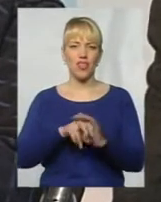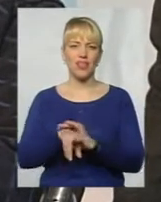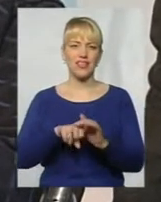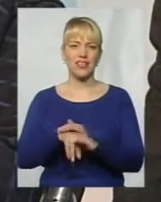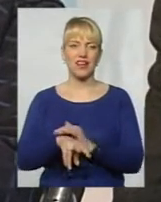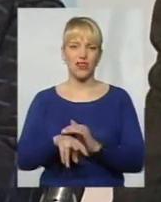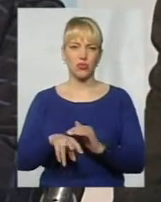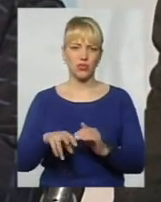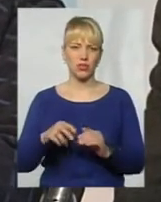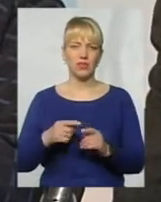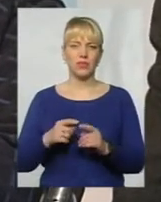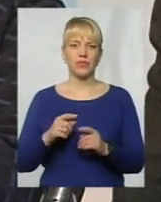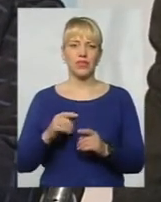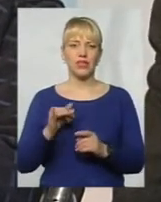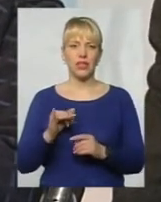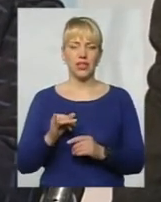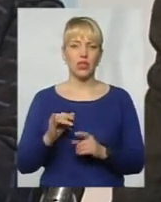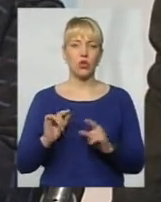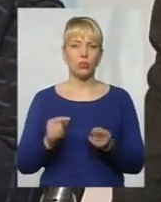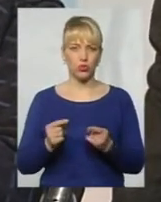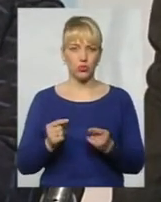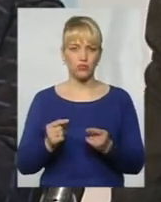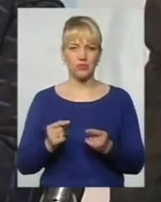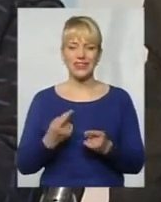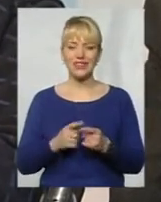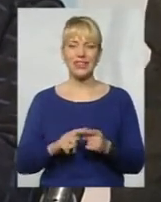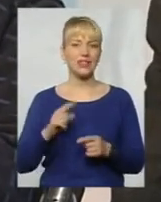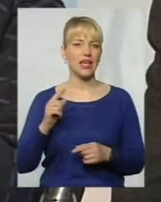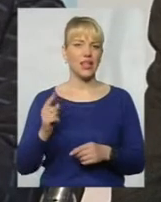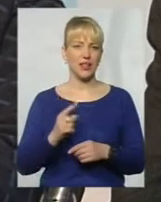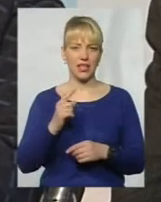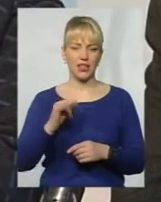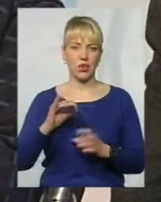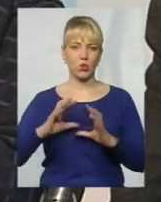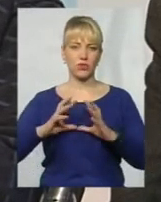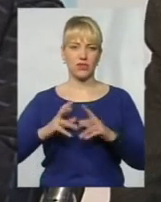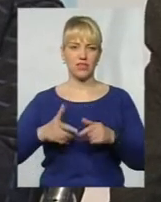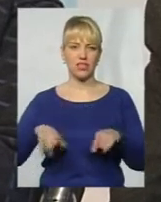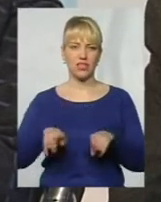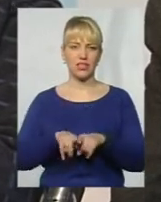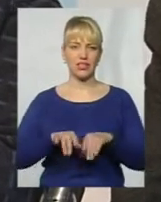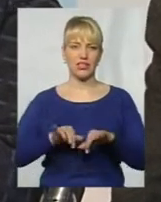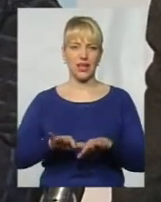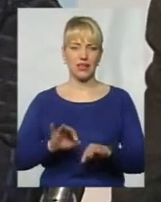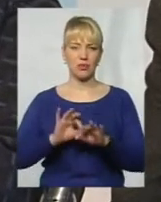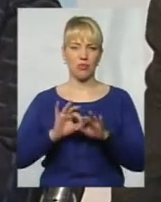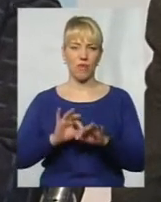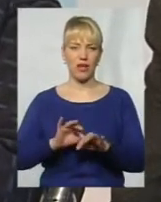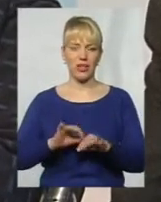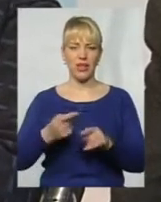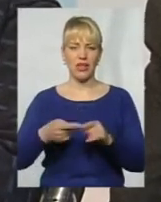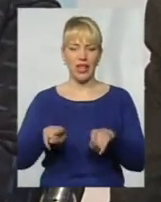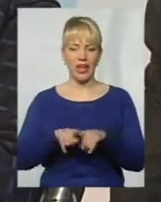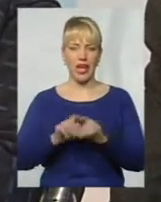костюмах і так далі. Тому це єдиний, звісно, в світі, такий захід проведений, це укриття,